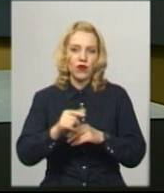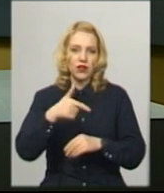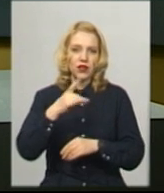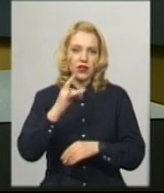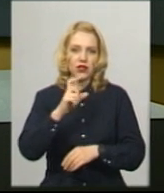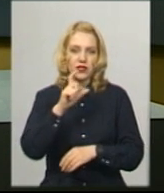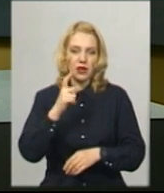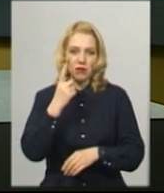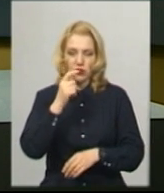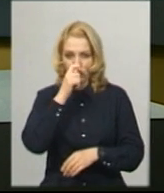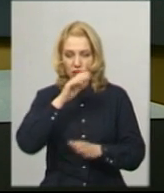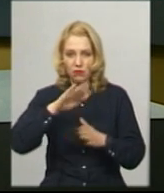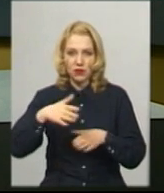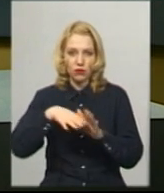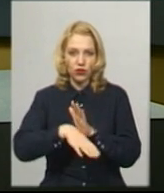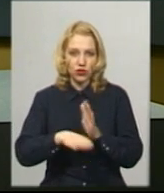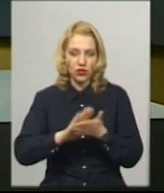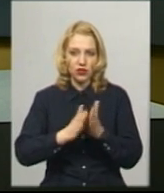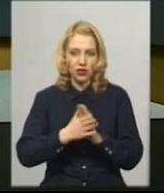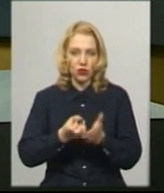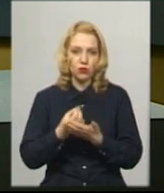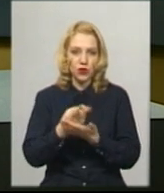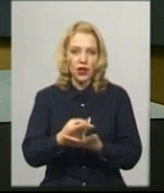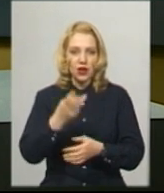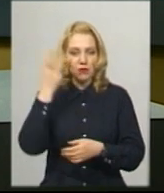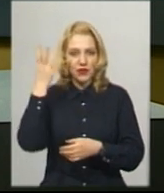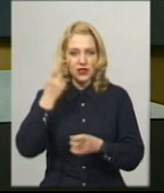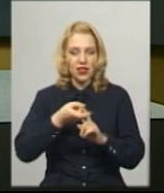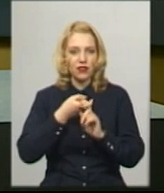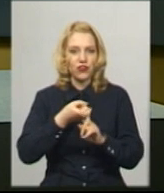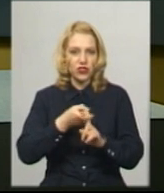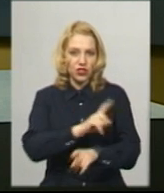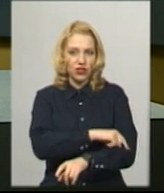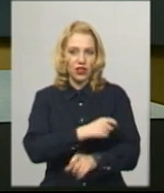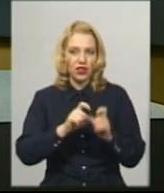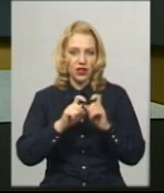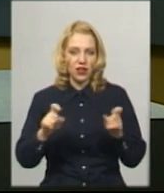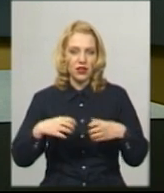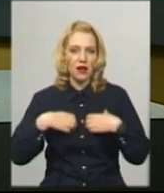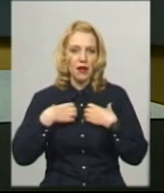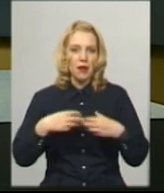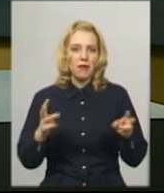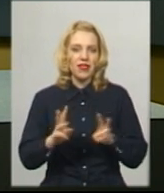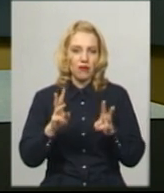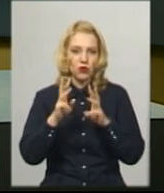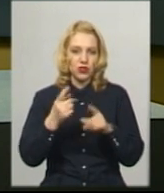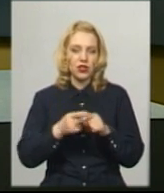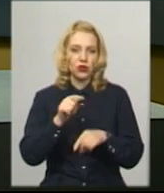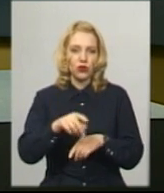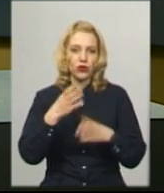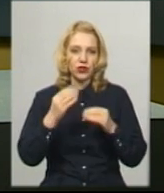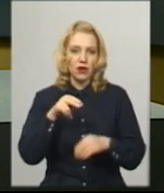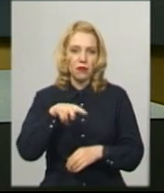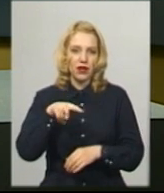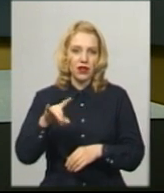квітня після погіршення стану госпіталізована до Хмельницької інфекційної лікарні з діагнозом пневмонія. Того ж дня методом ПЛР